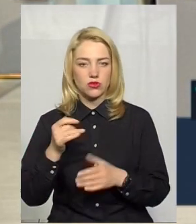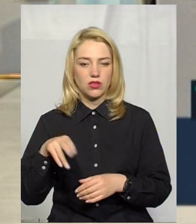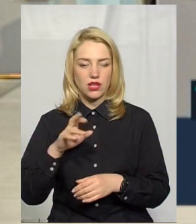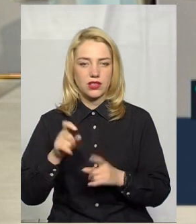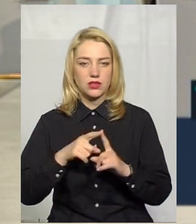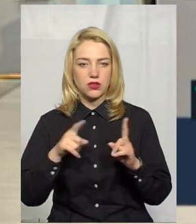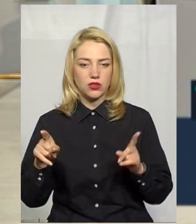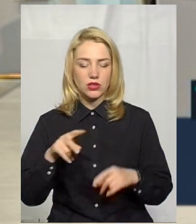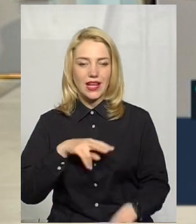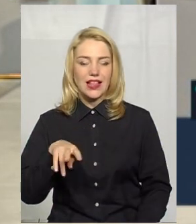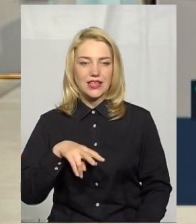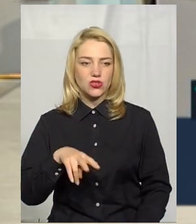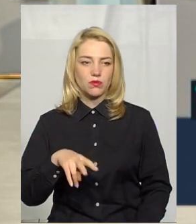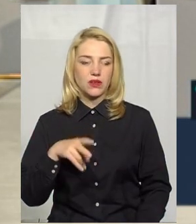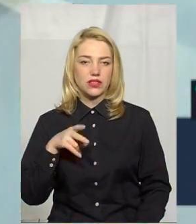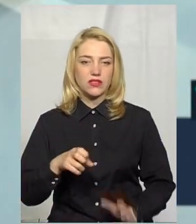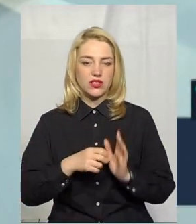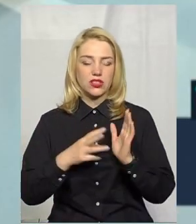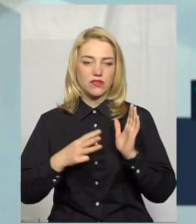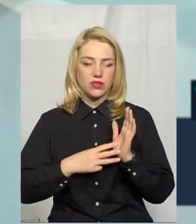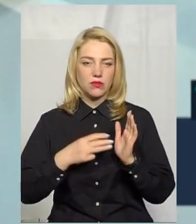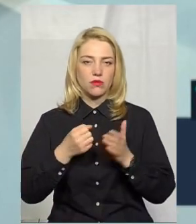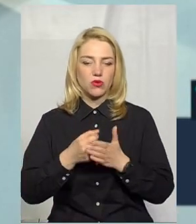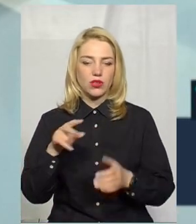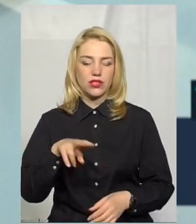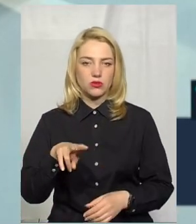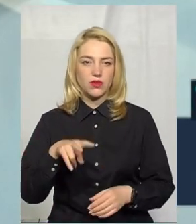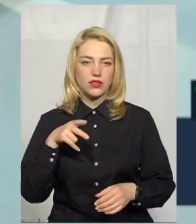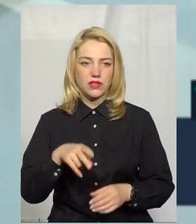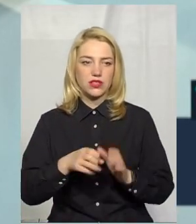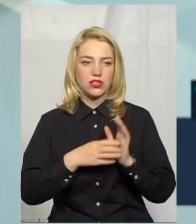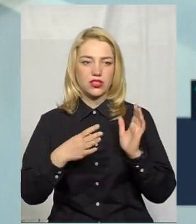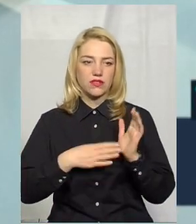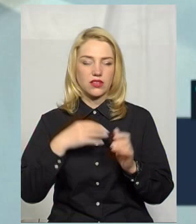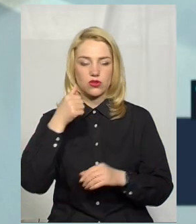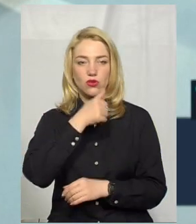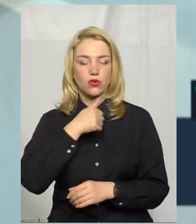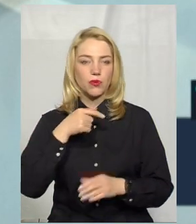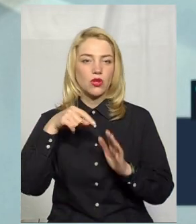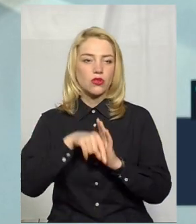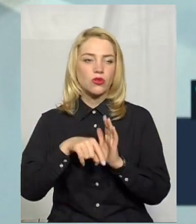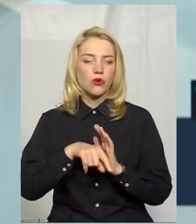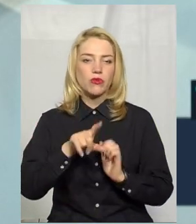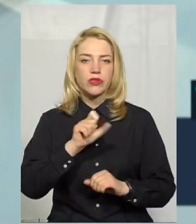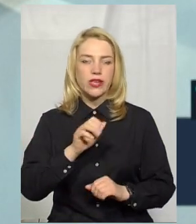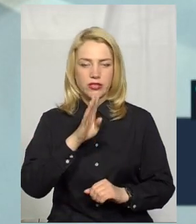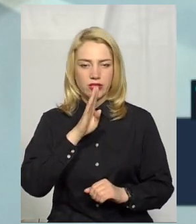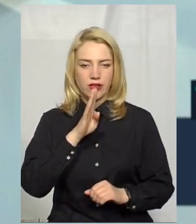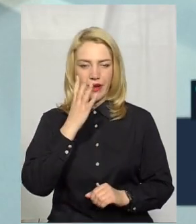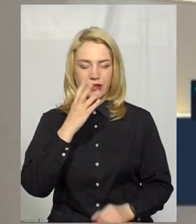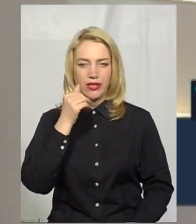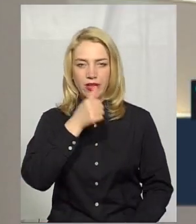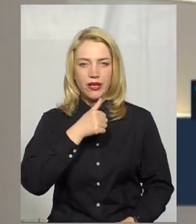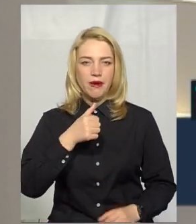листопада 2018 по листопад 2019 року. Тобто за четвертий рік